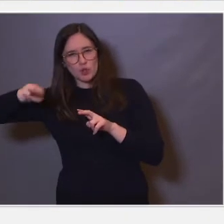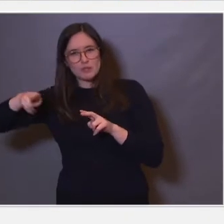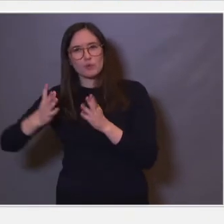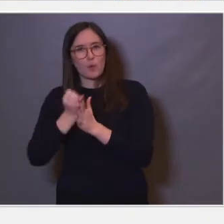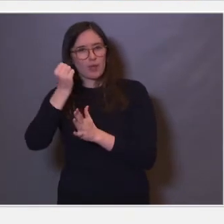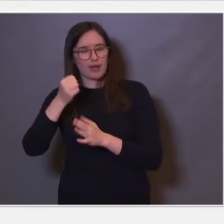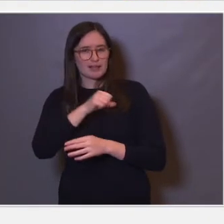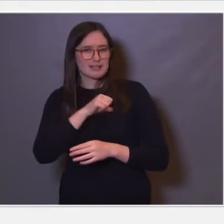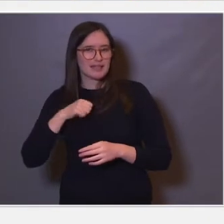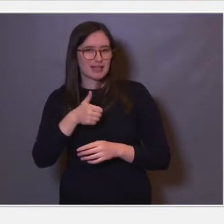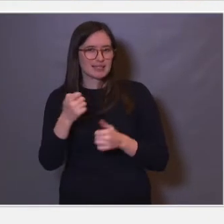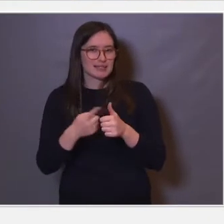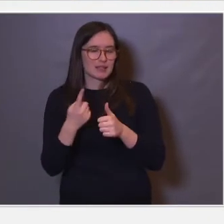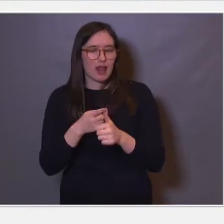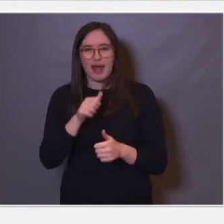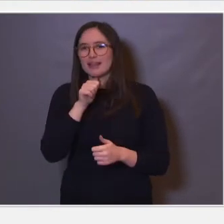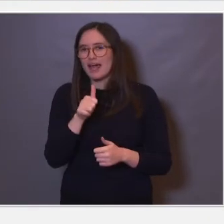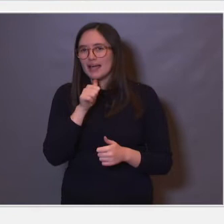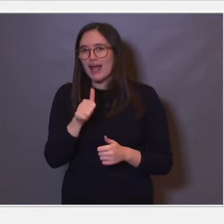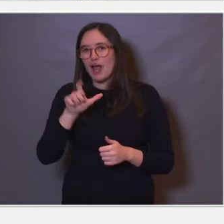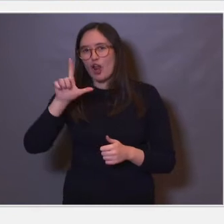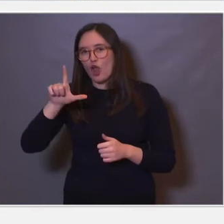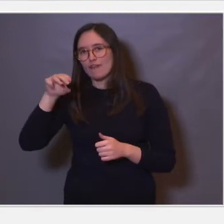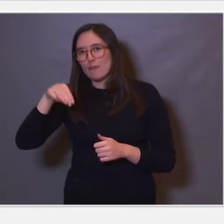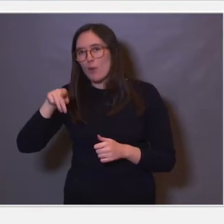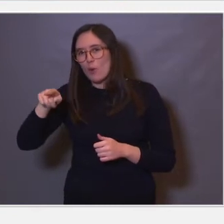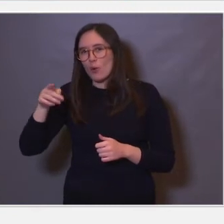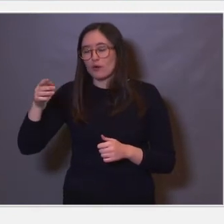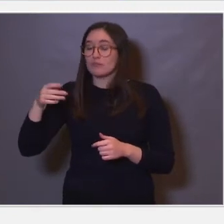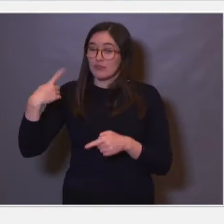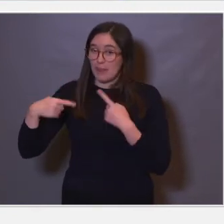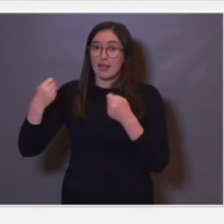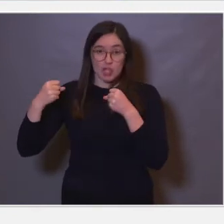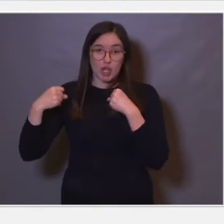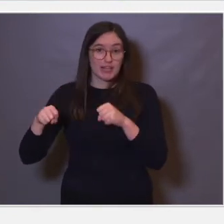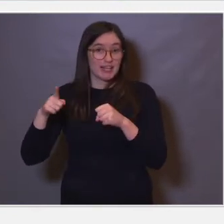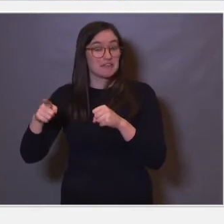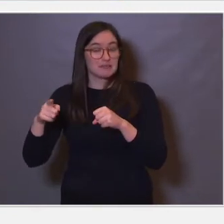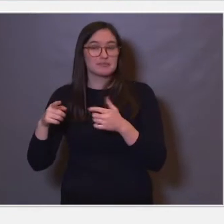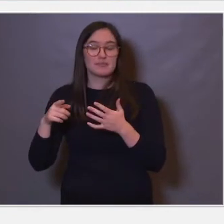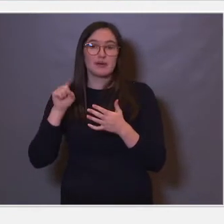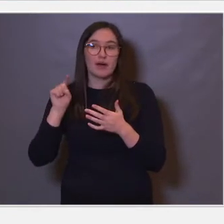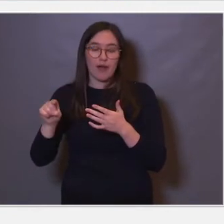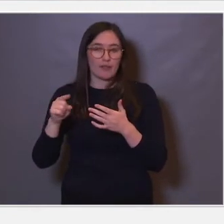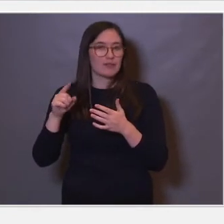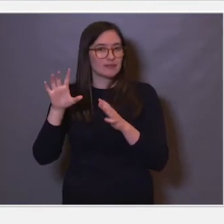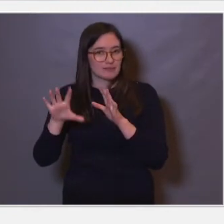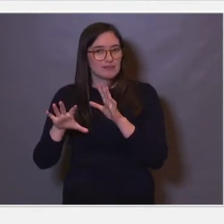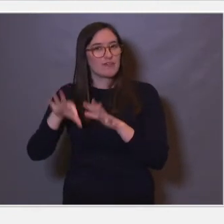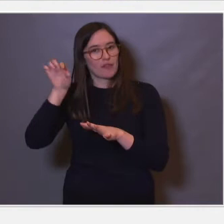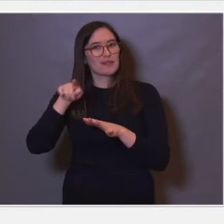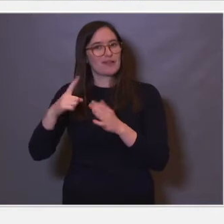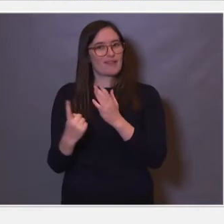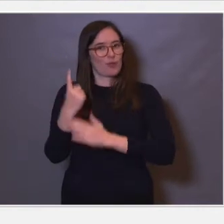-tallet. Terje Lømo, som fortsatt er still going strong, han fant dette fenomenet, og det gjelder